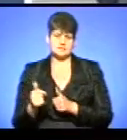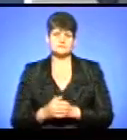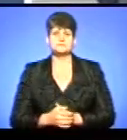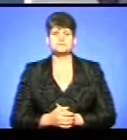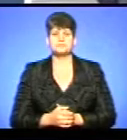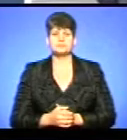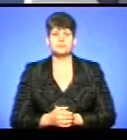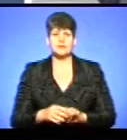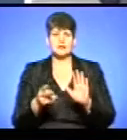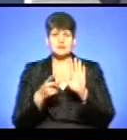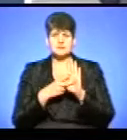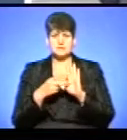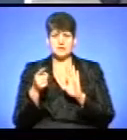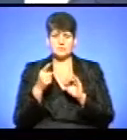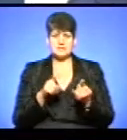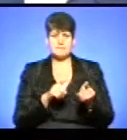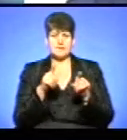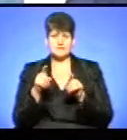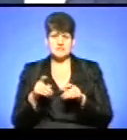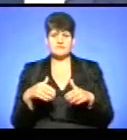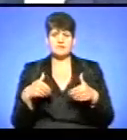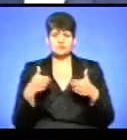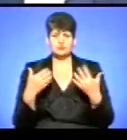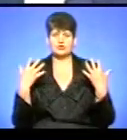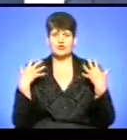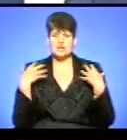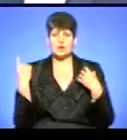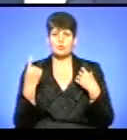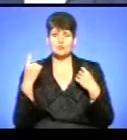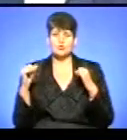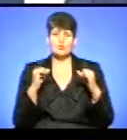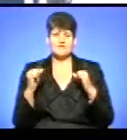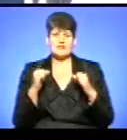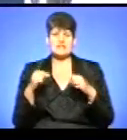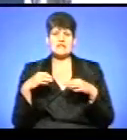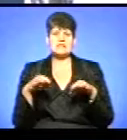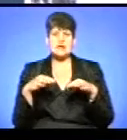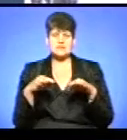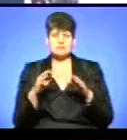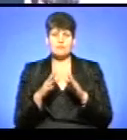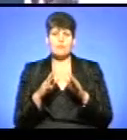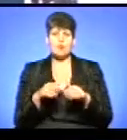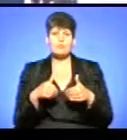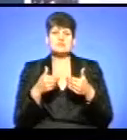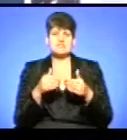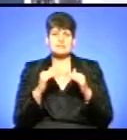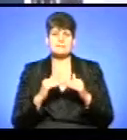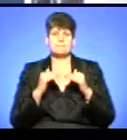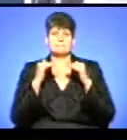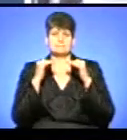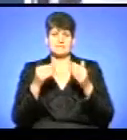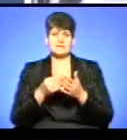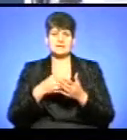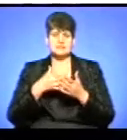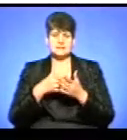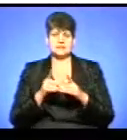Семеро тернопільських перевізників звернулись до начальника обласного управління транспорту з пропозицією підвищити тарифи на проїзд у